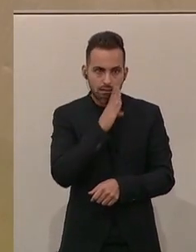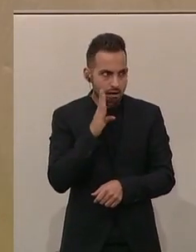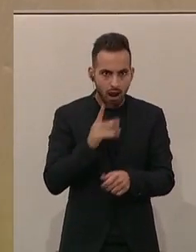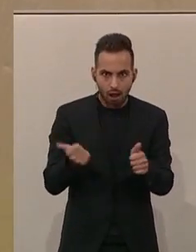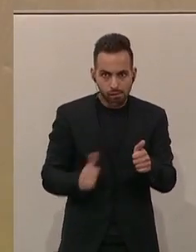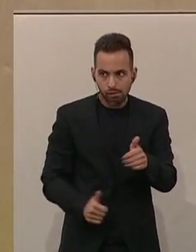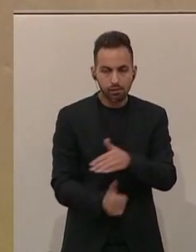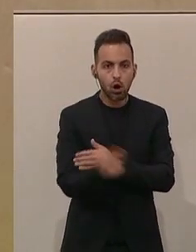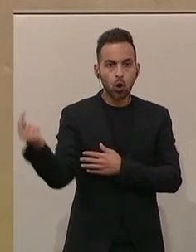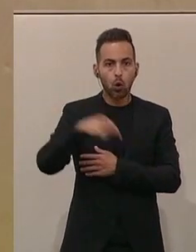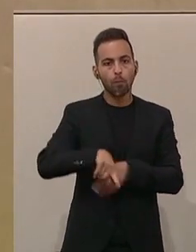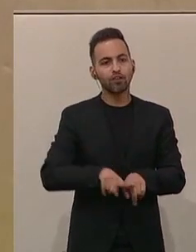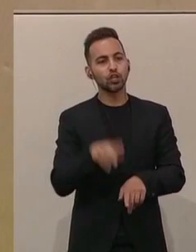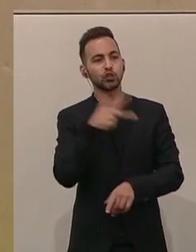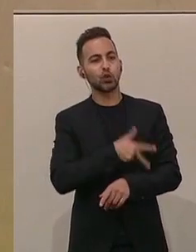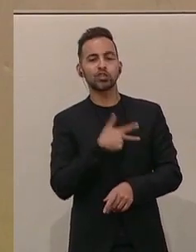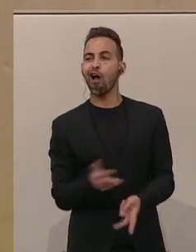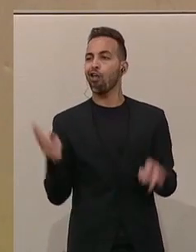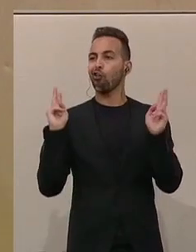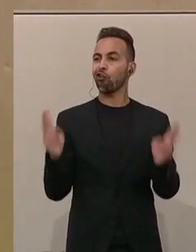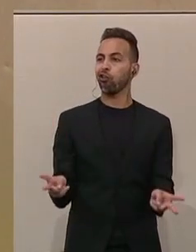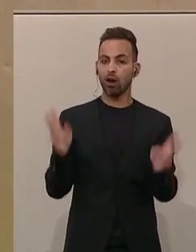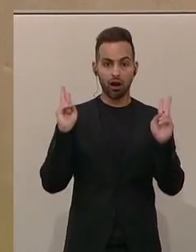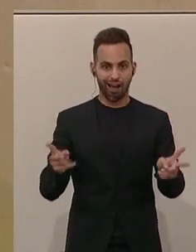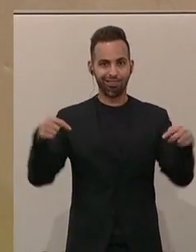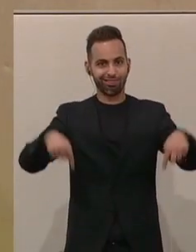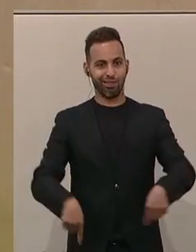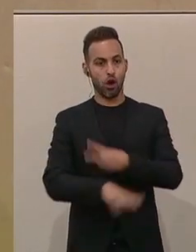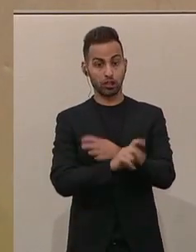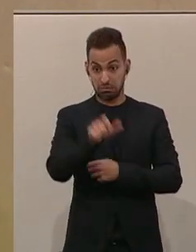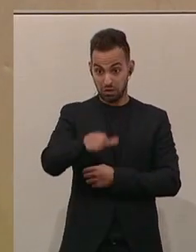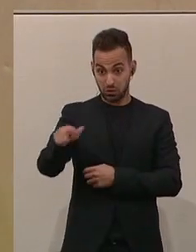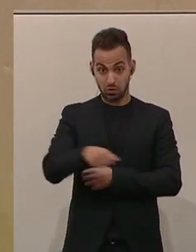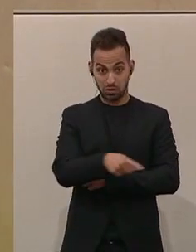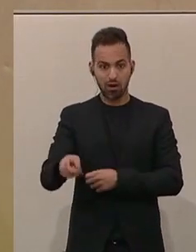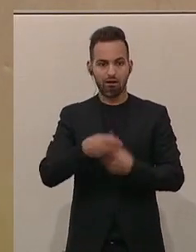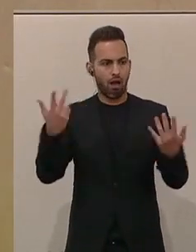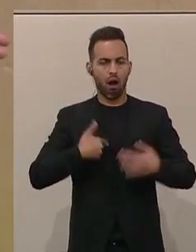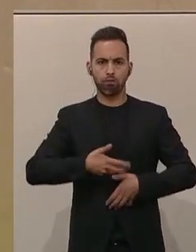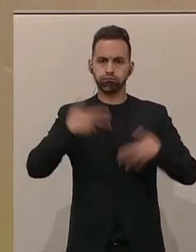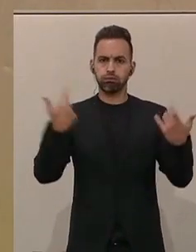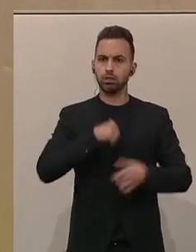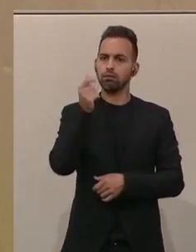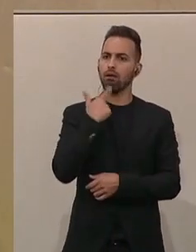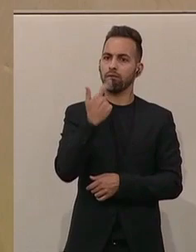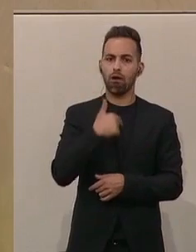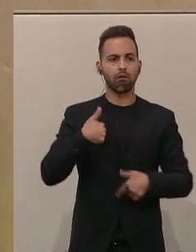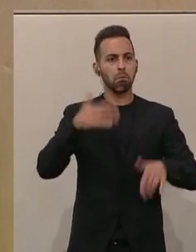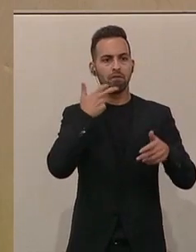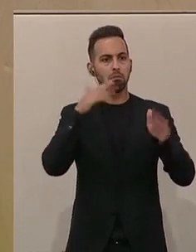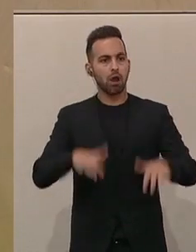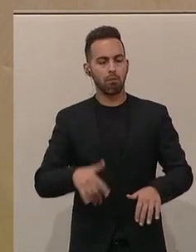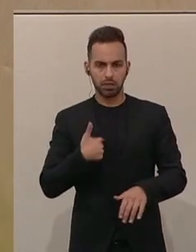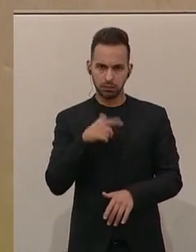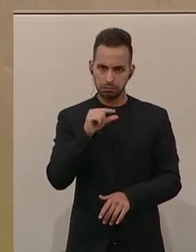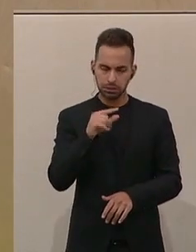dass sie sich bei uns in die soziale Hängematten hängen können, naja, denen wird es natürlich nicht gefallen. Was mich aber ein bisschen bestürzt,